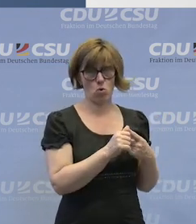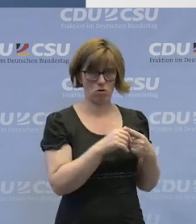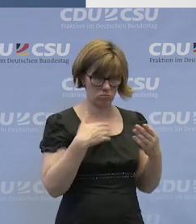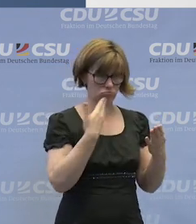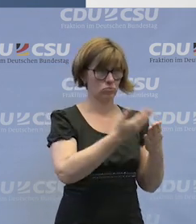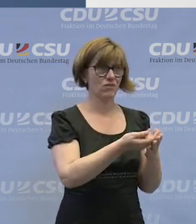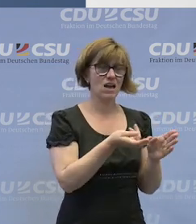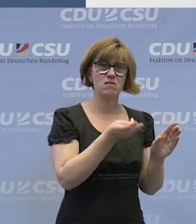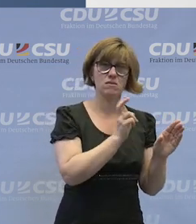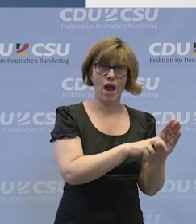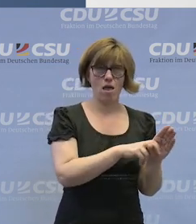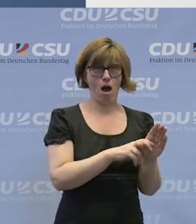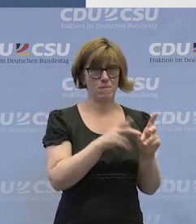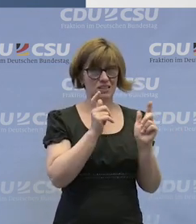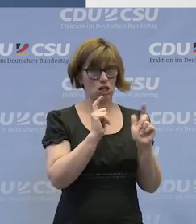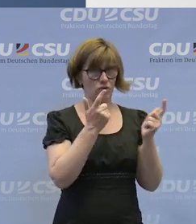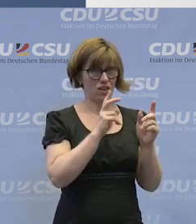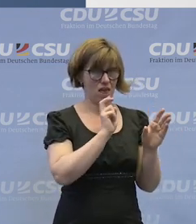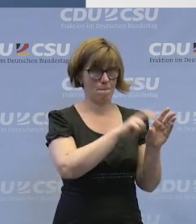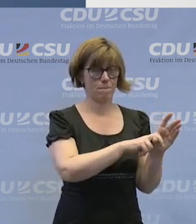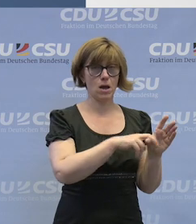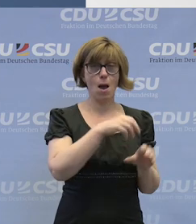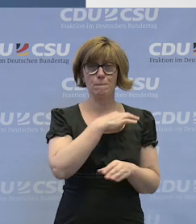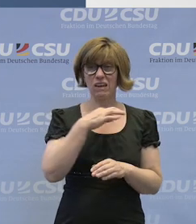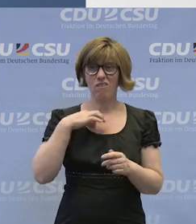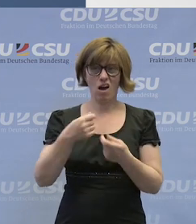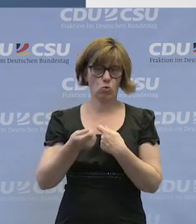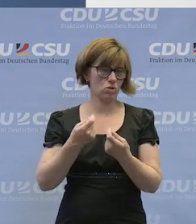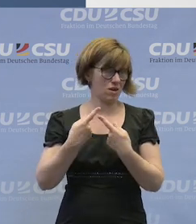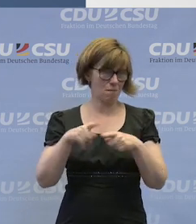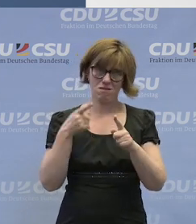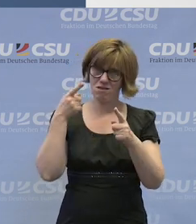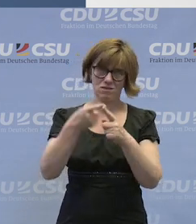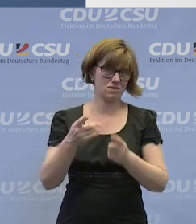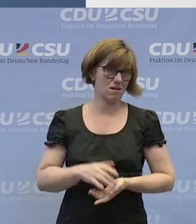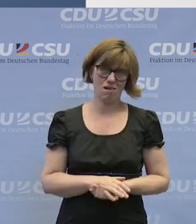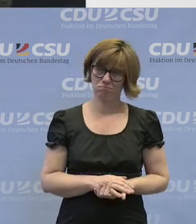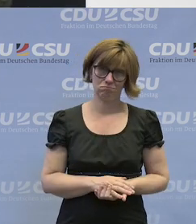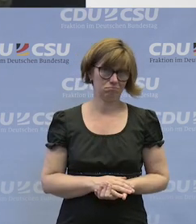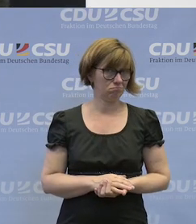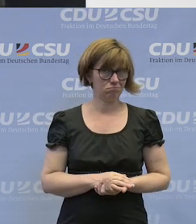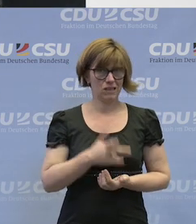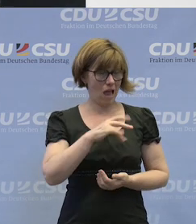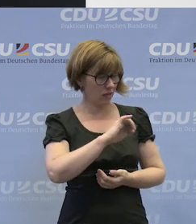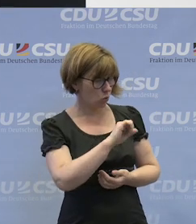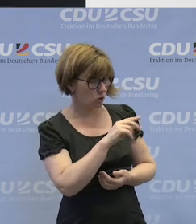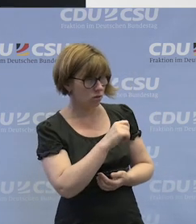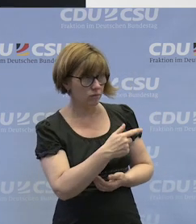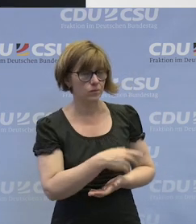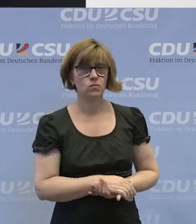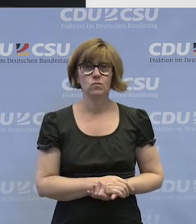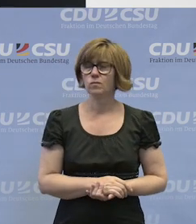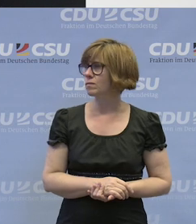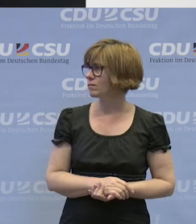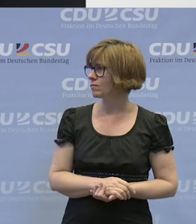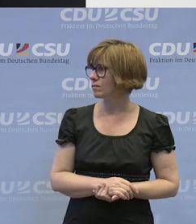Teilhabe am gesellschaftlichen Leben zu bieten. Der private Unternehmer hat ein anderes Ziel. Herr Judit. Naja, also ich,